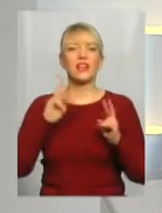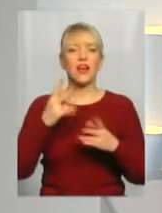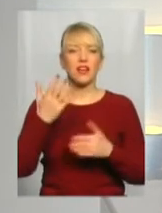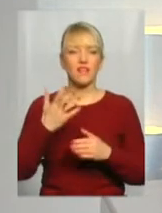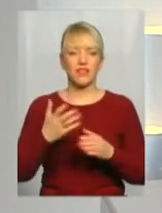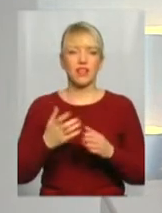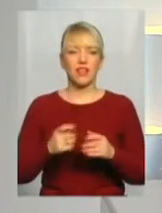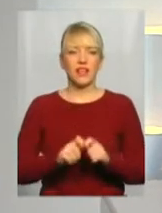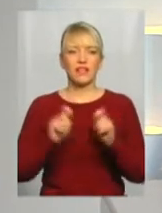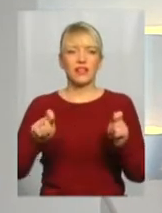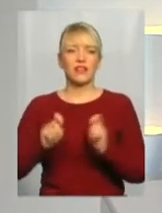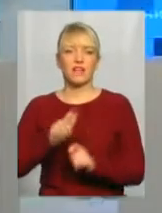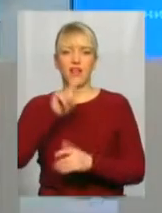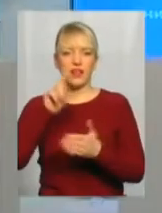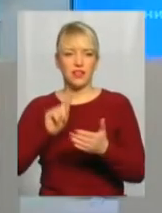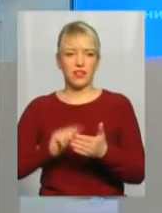архівів?